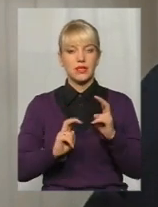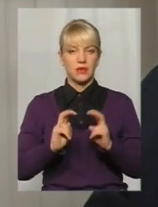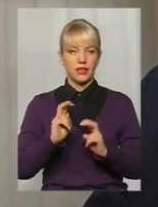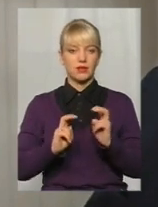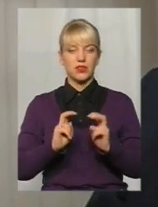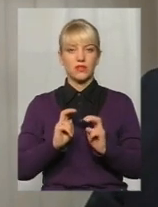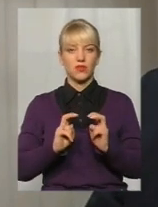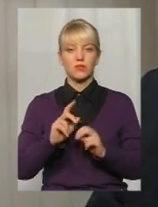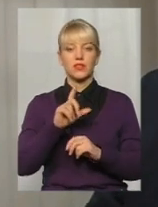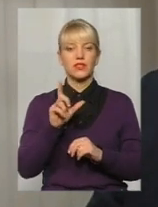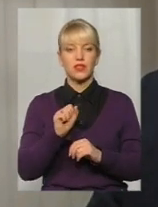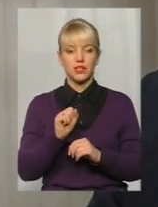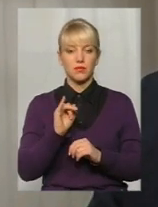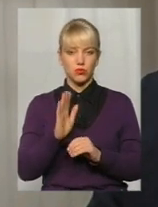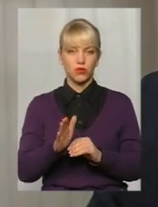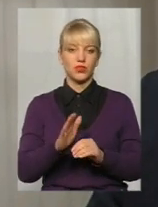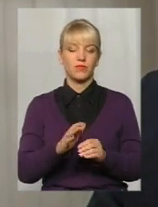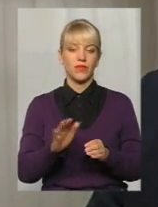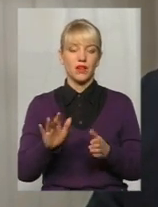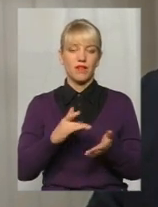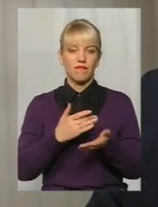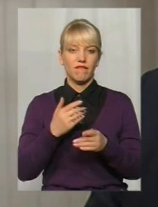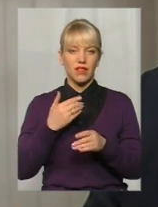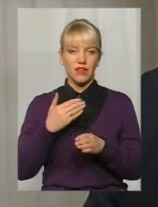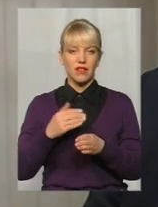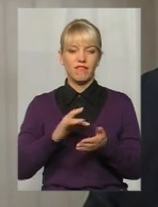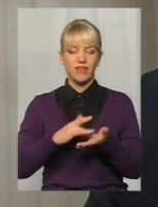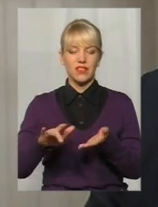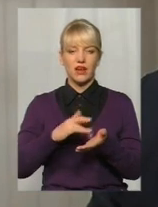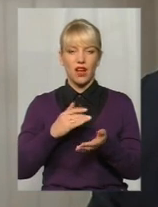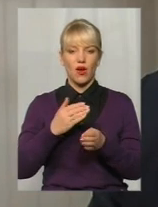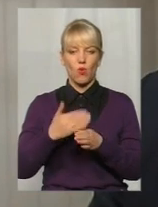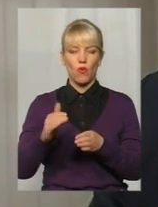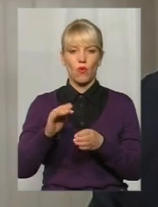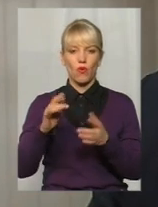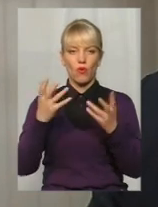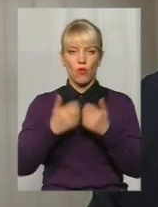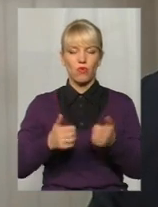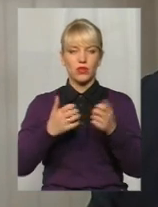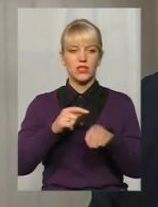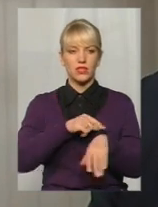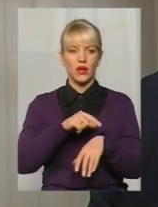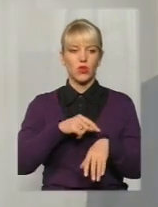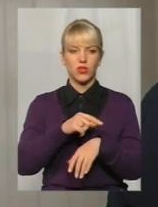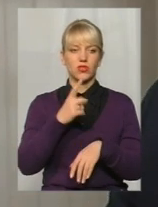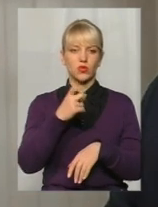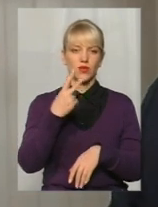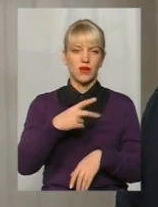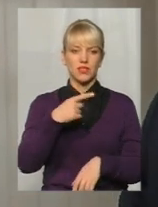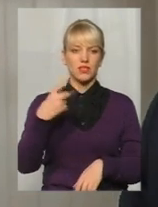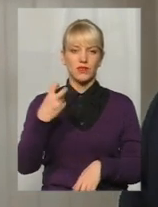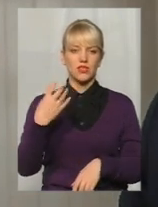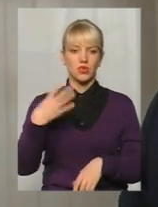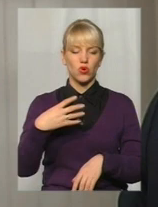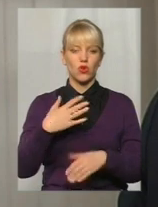і будуть відраховуватися години. Там від 120 до 240 годин громадських робіт. Ті кошти будуть